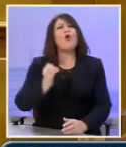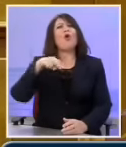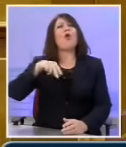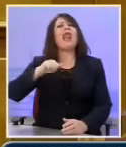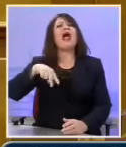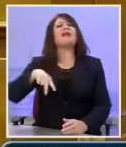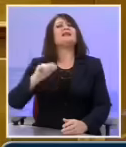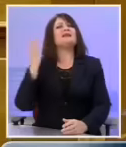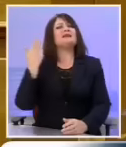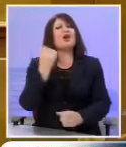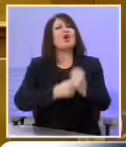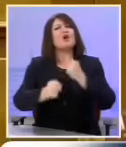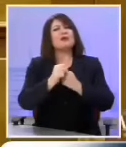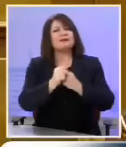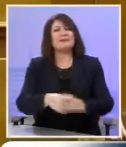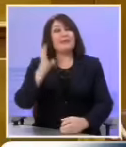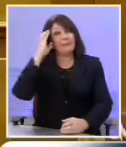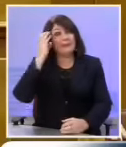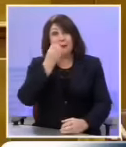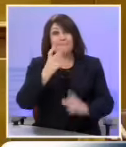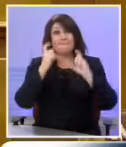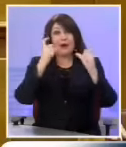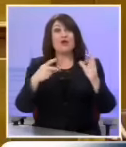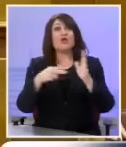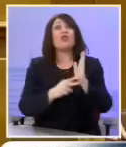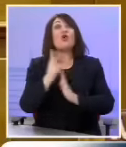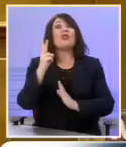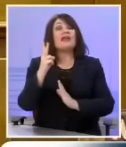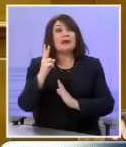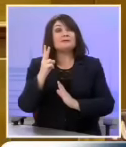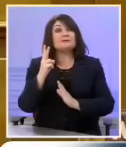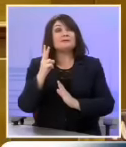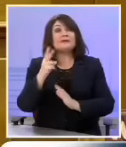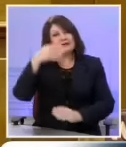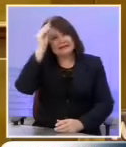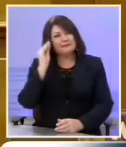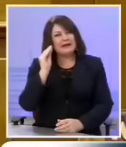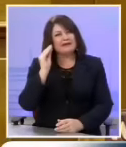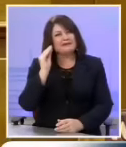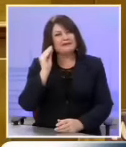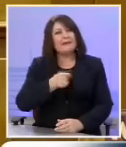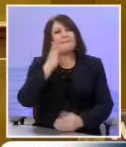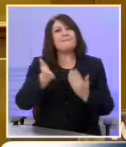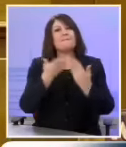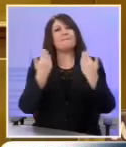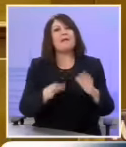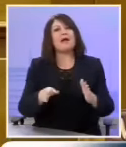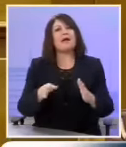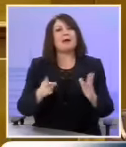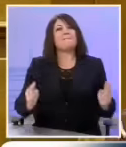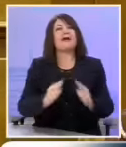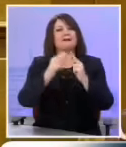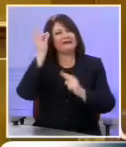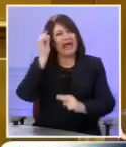από λίγα χρόνια. Θυμήθηκα ότι τον Μάιο του 2012 ο κύριος Τσίπρας επισκέφθηκε την καλλική πρωτεύουσα